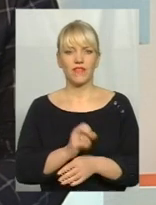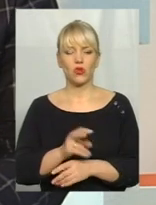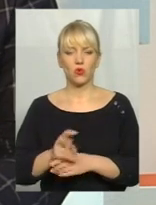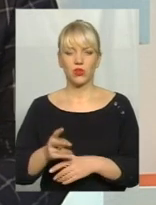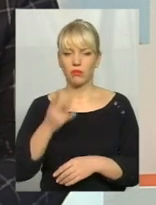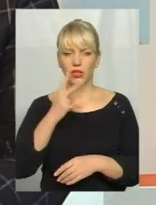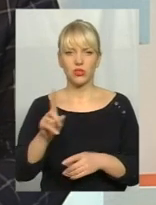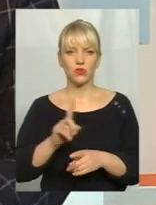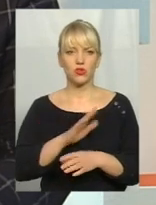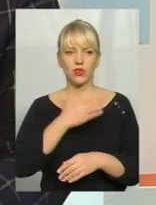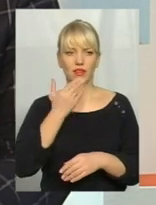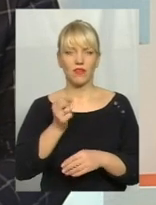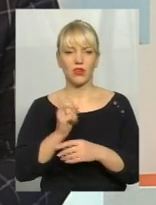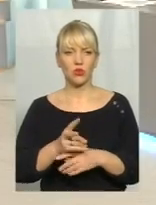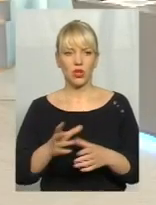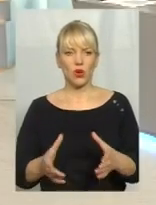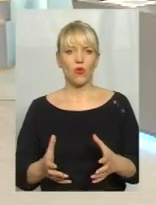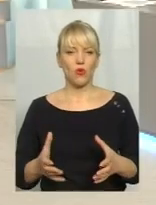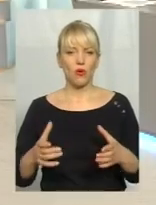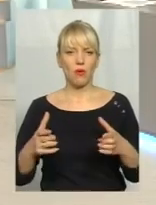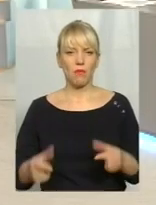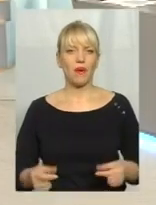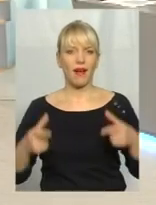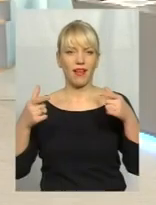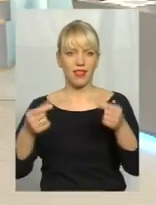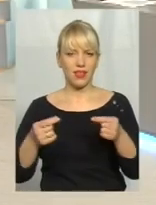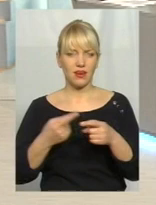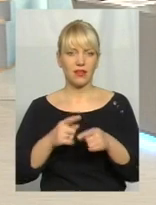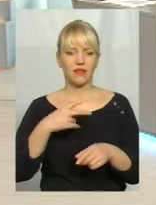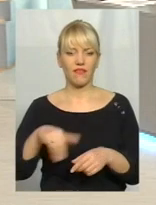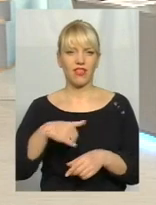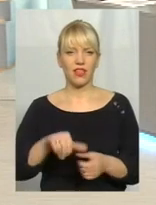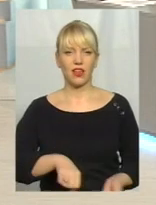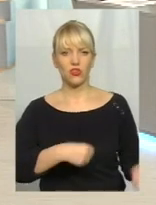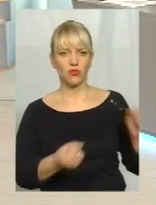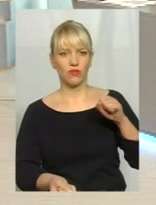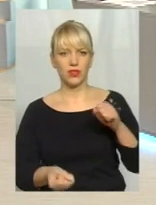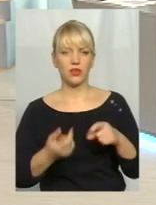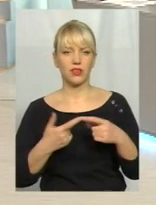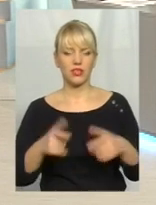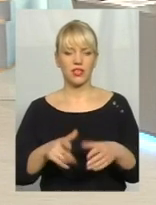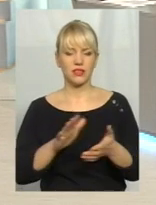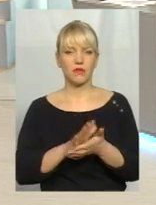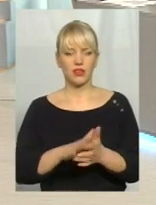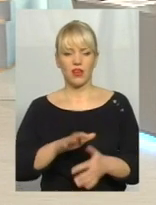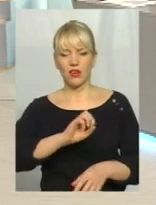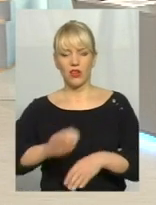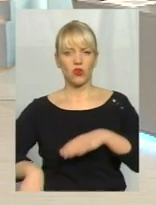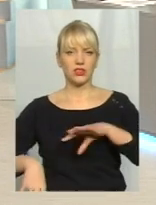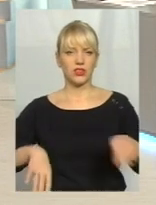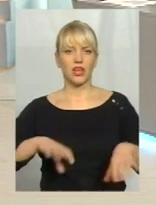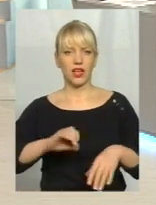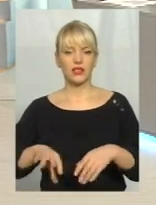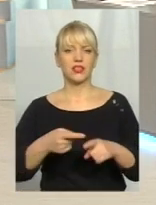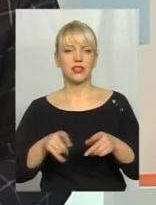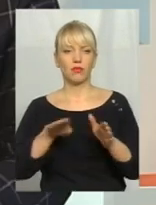не викидають у пакетах сміття, так приніс відеречка та й викинув. І оце сміття розлітається в подальшому, і воно